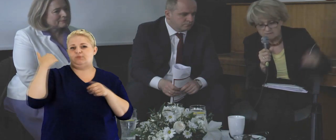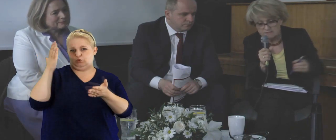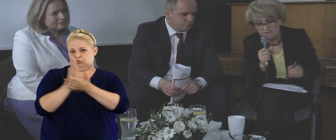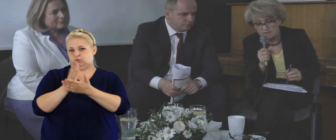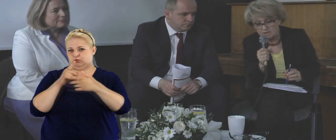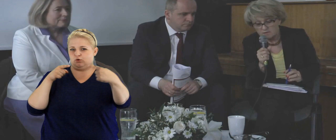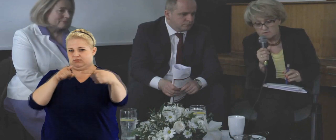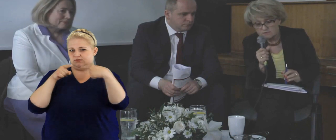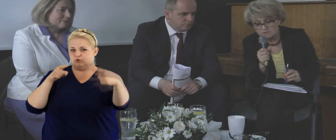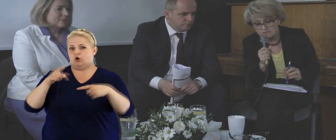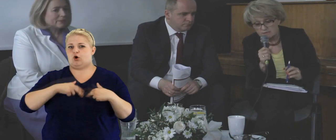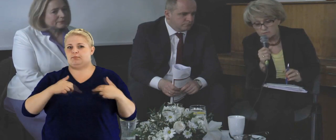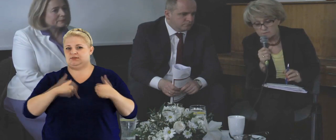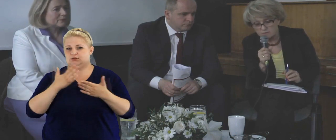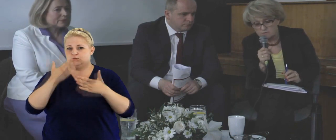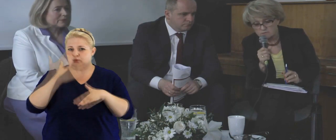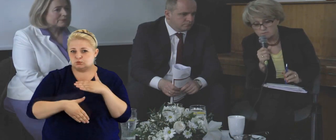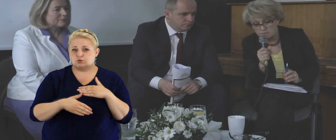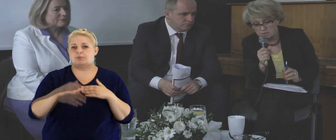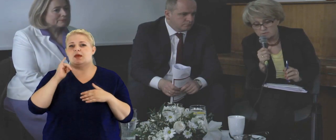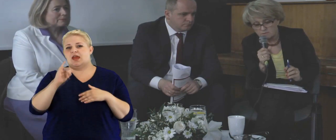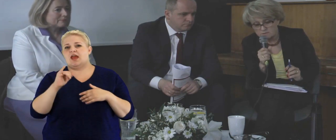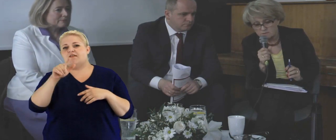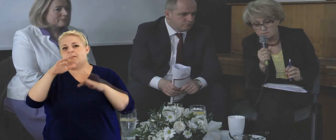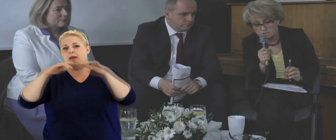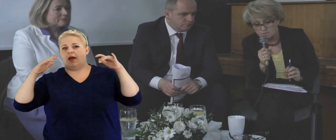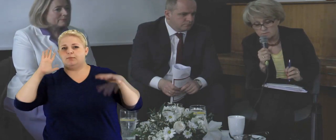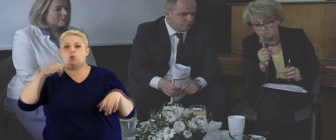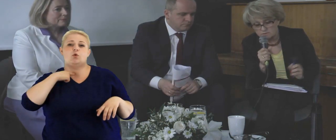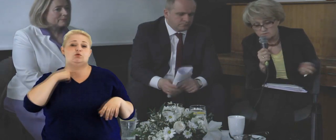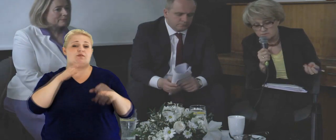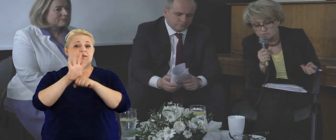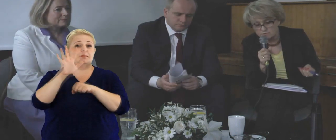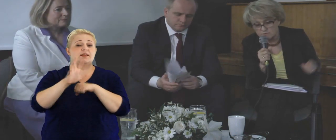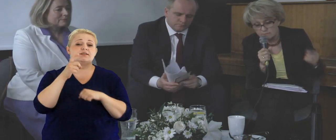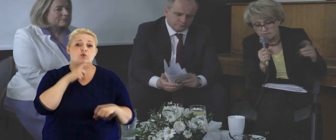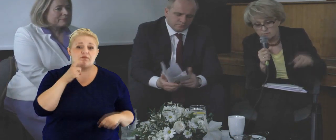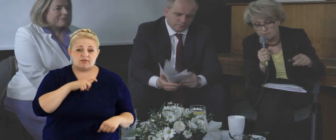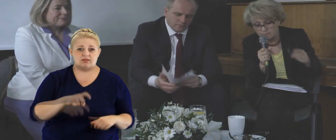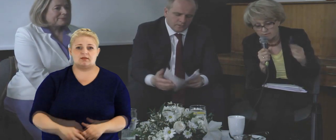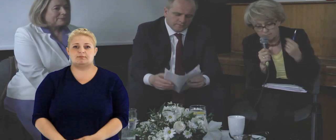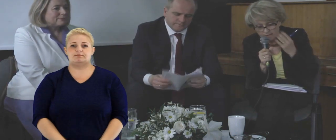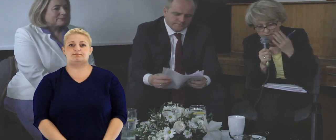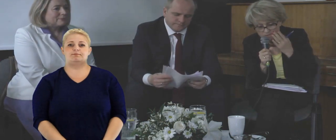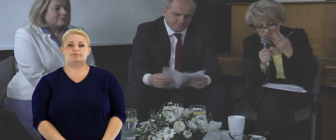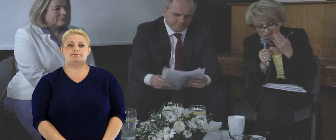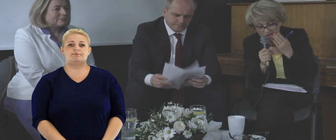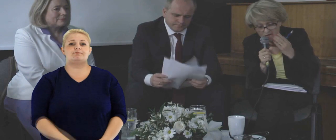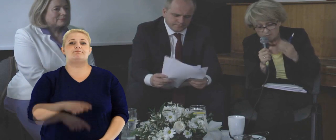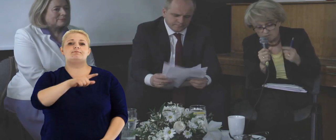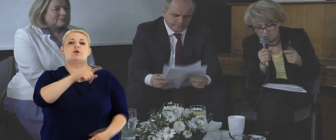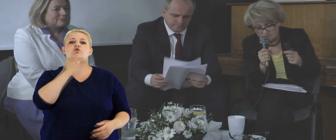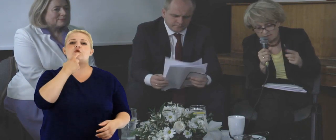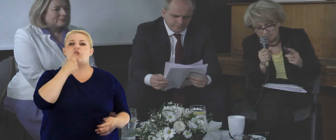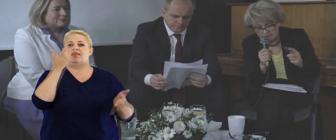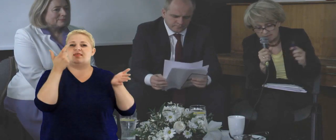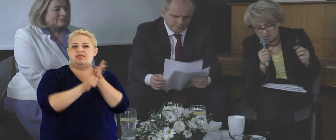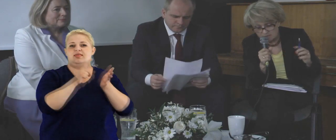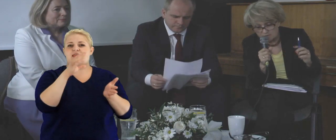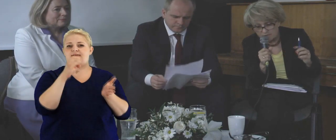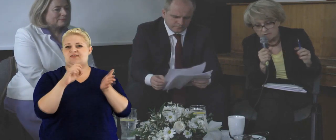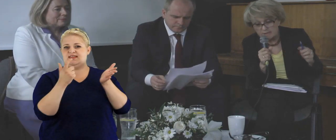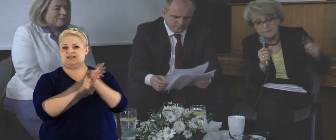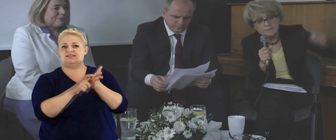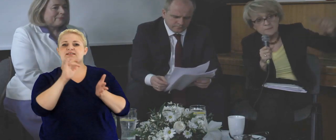ostatnia wersja to jest właśnie ta, którą zakończyliśmy negocjować z Komisją gdzieś w styczniu chyba i która była w parlamencie przegłosowana